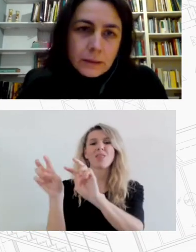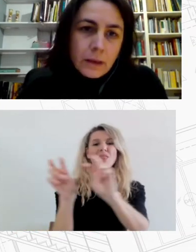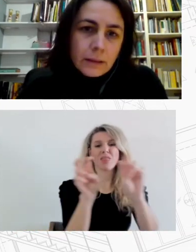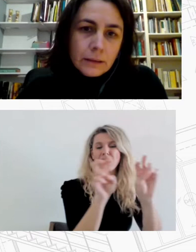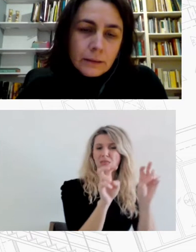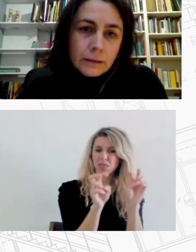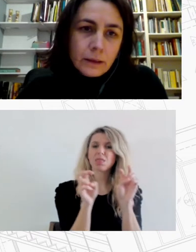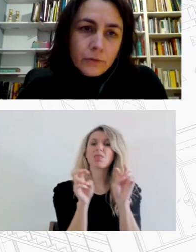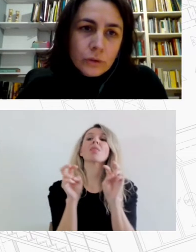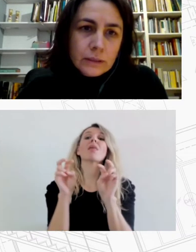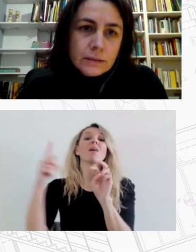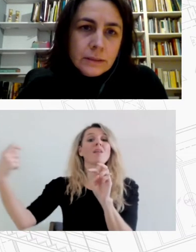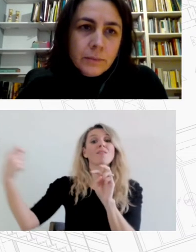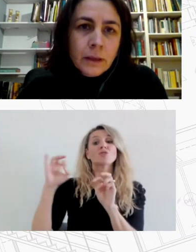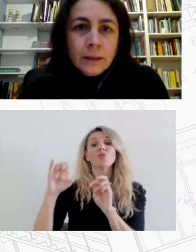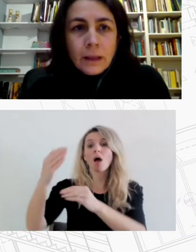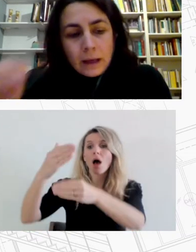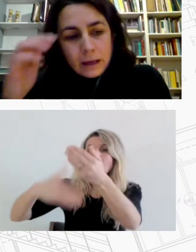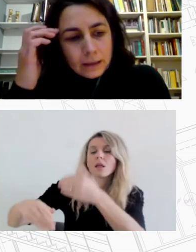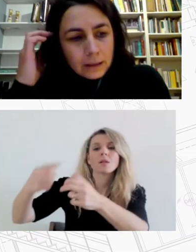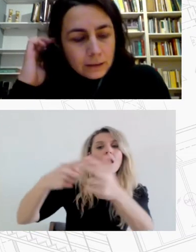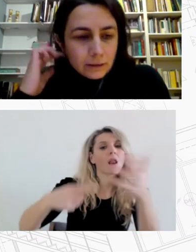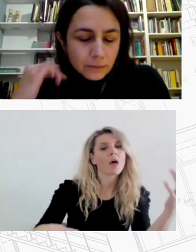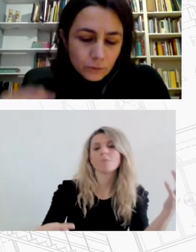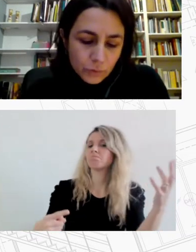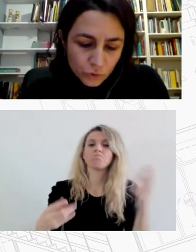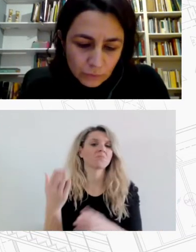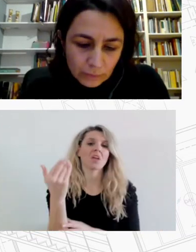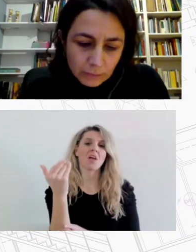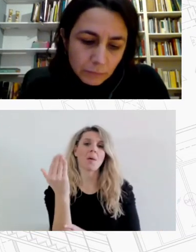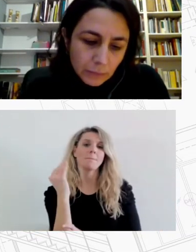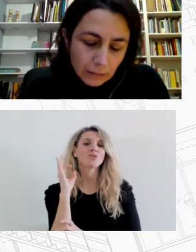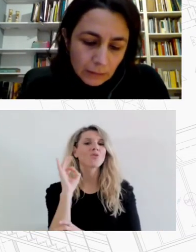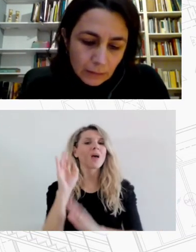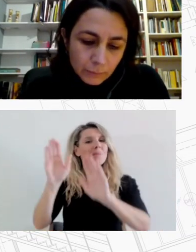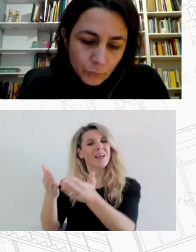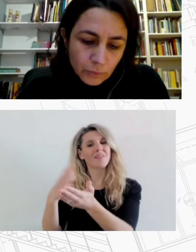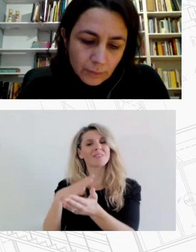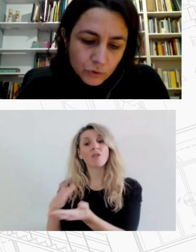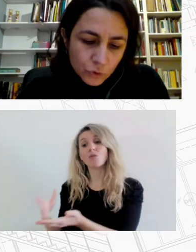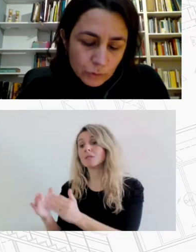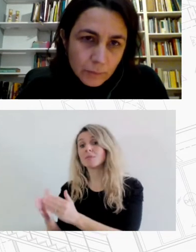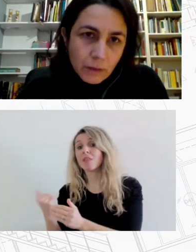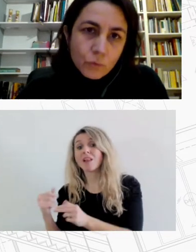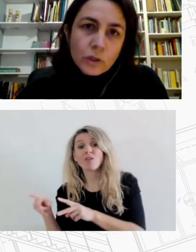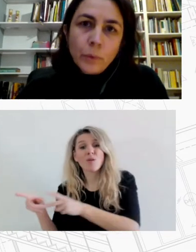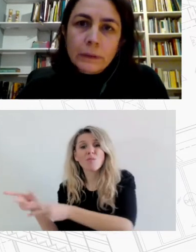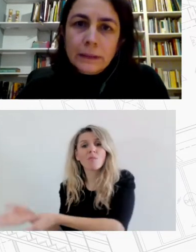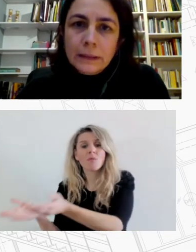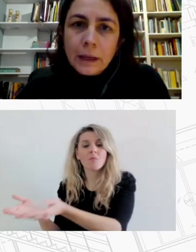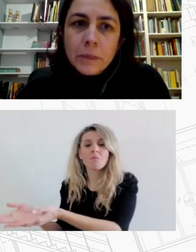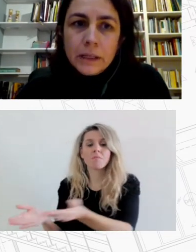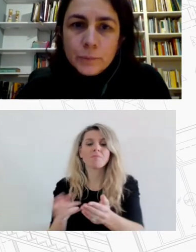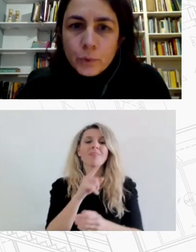συγκεκριμένα και αυτό είναι ένα ζήτημα άρα νομίζω ότι μπορούμε να διαπιστώσουμε ότι είναι μια δημόσια